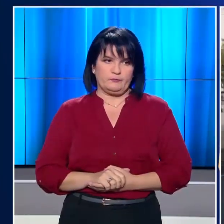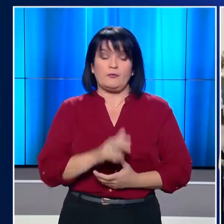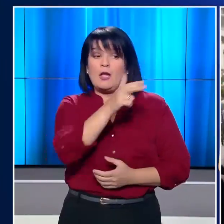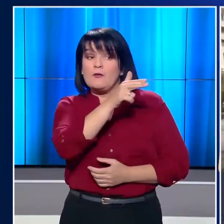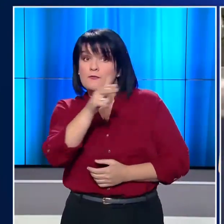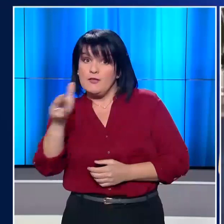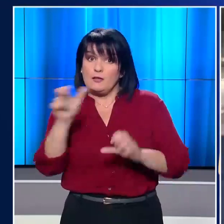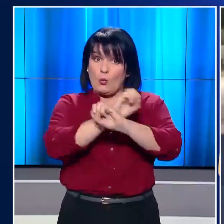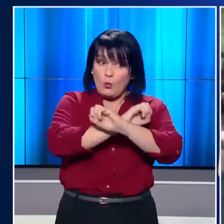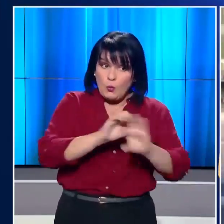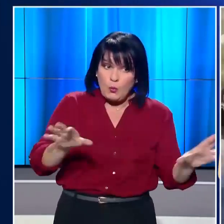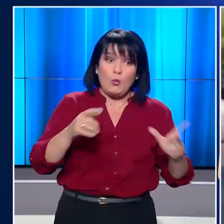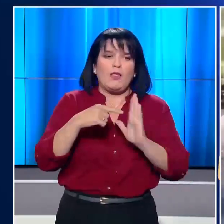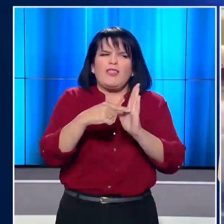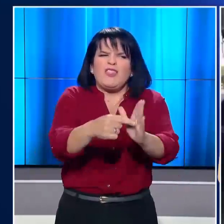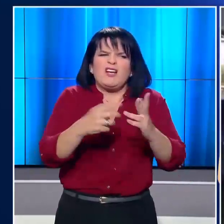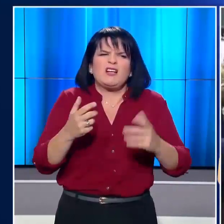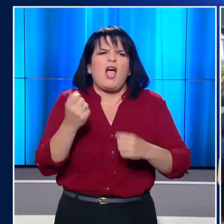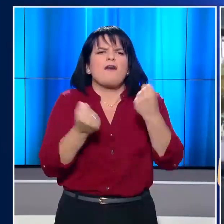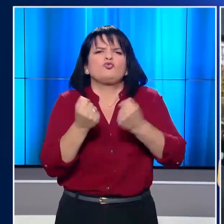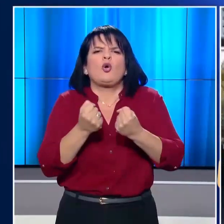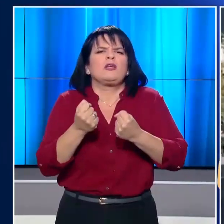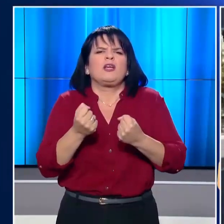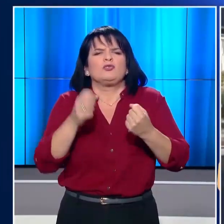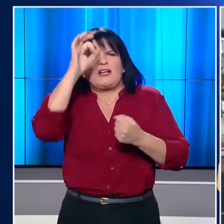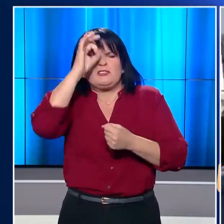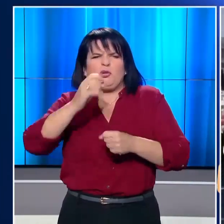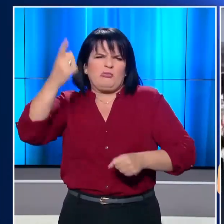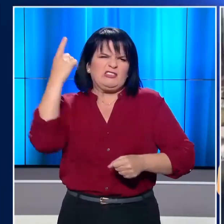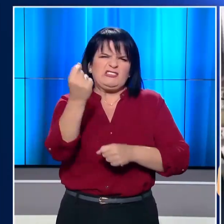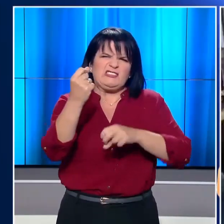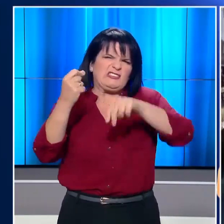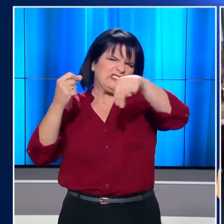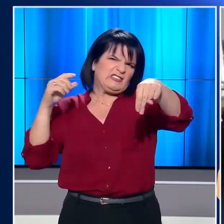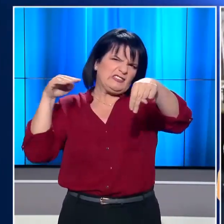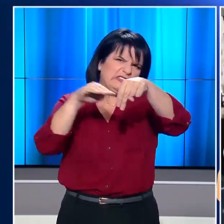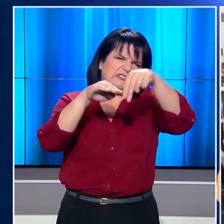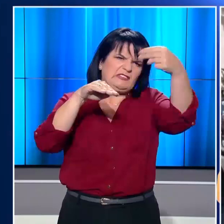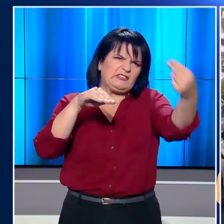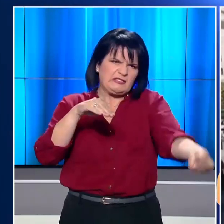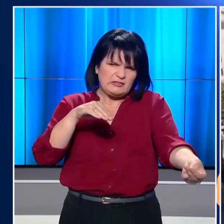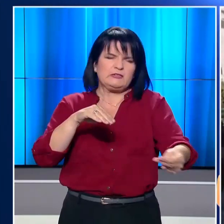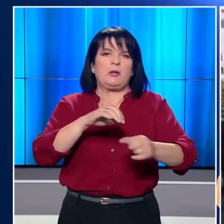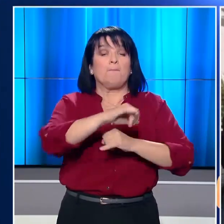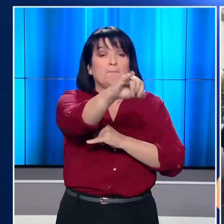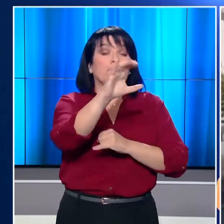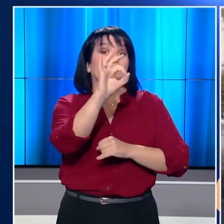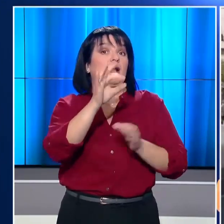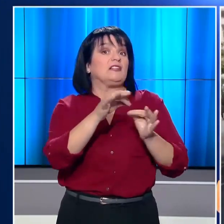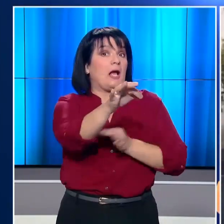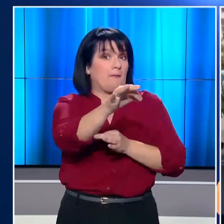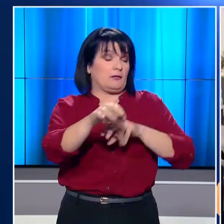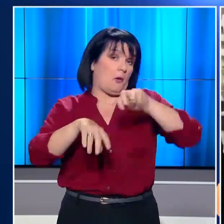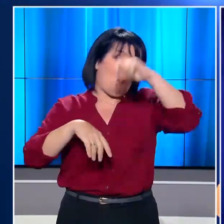Βίντεο που είδε το φως της δημοσιότητας δείχνει ένα όχημα της αστυνομίας να αναπτύσει μεγάλη ταχύτητα και να χτυπάμε δύναμη έναν διαδηλωτή να τον εκτοξεύει τουλάχιστον 50 μέτρα